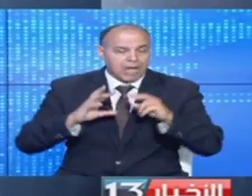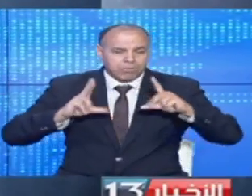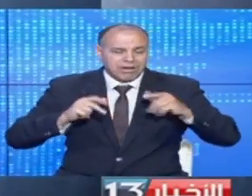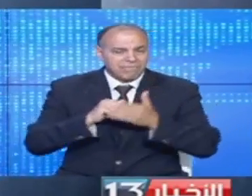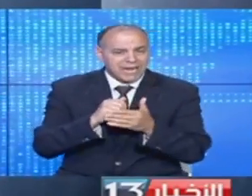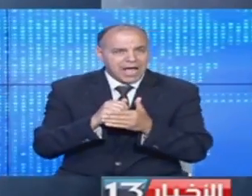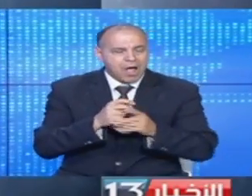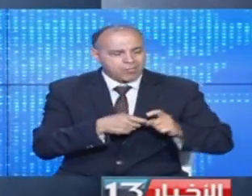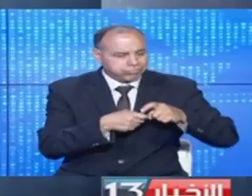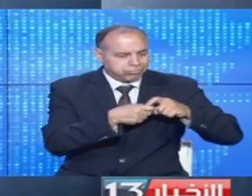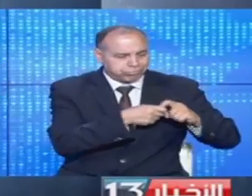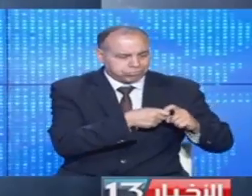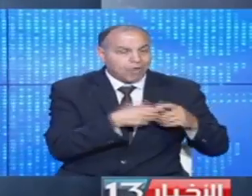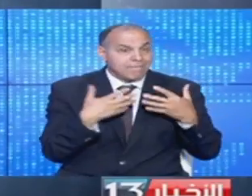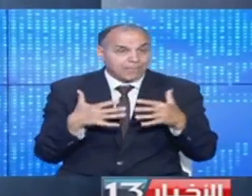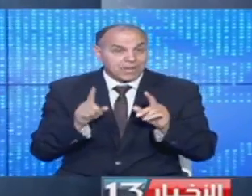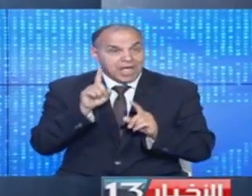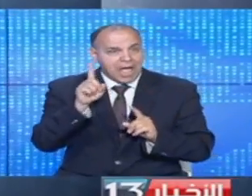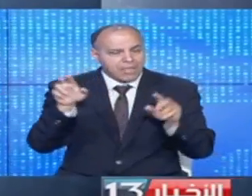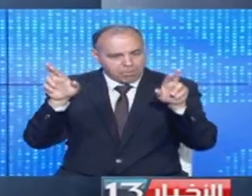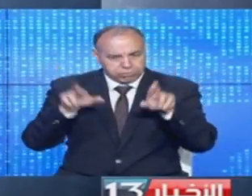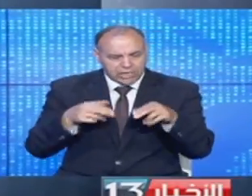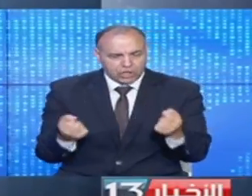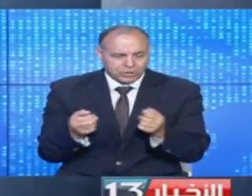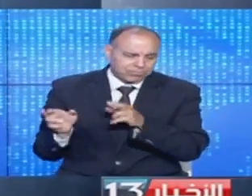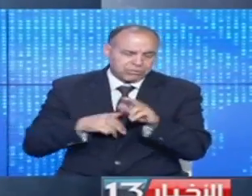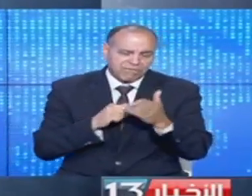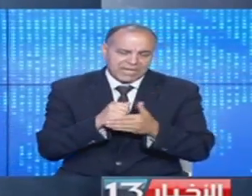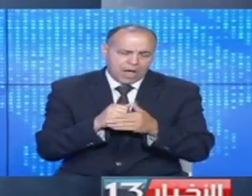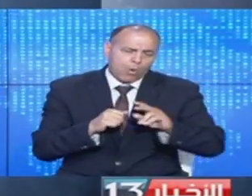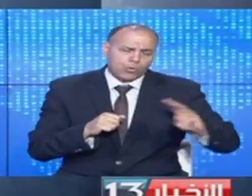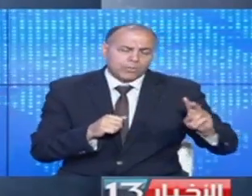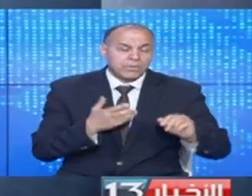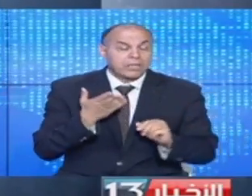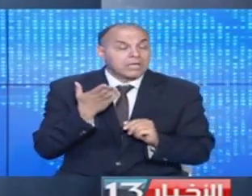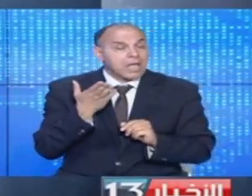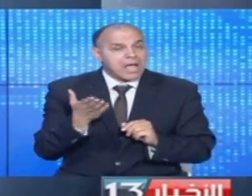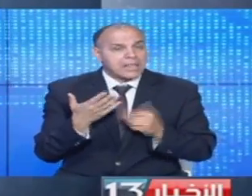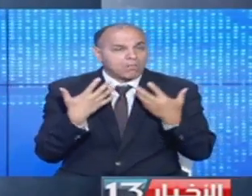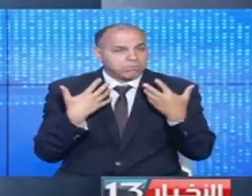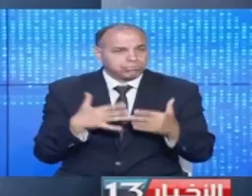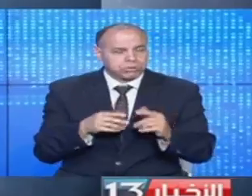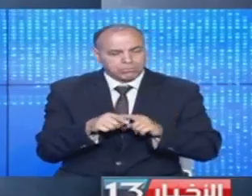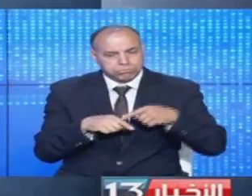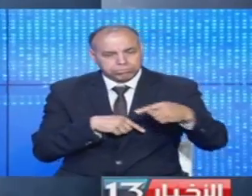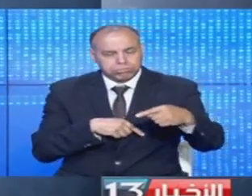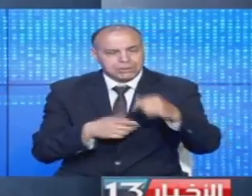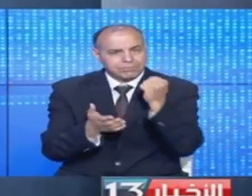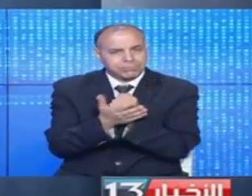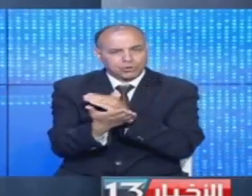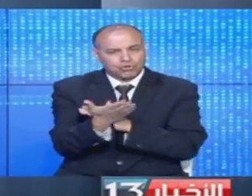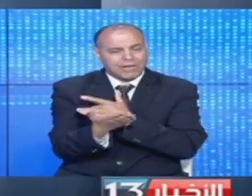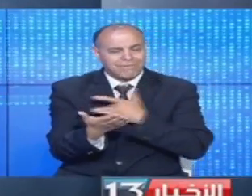الفلاحية ومجروراتها المستعملة عادة لأنشطة فلاحية أو غيرها وقد تم التمديد في صلوحية